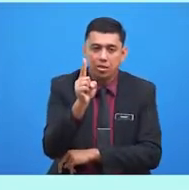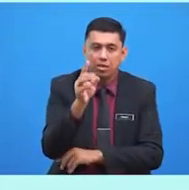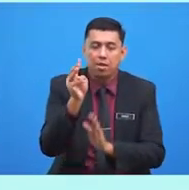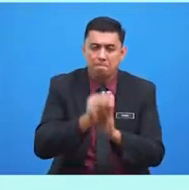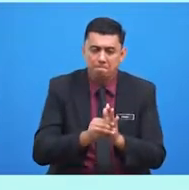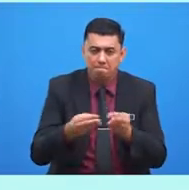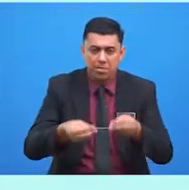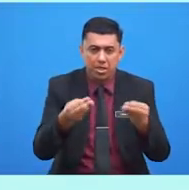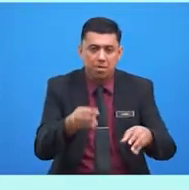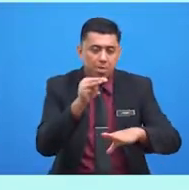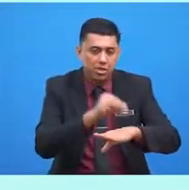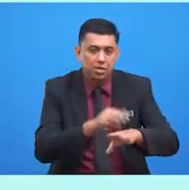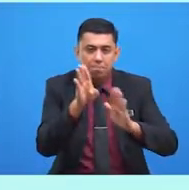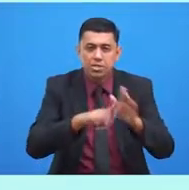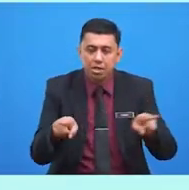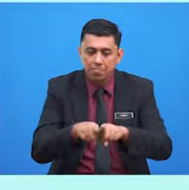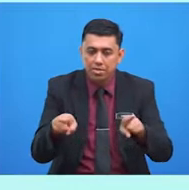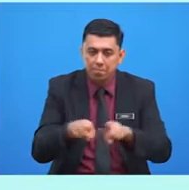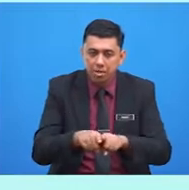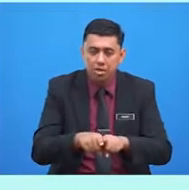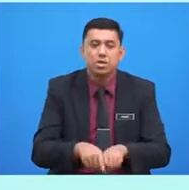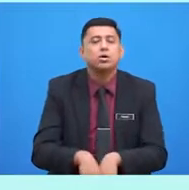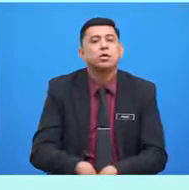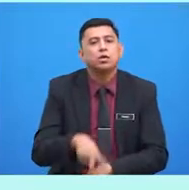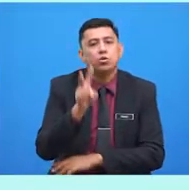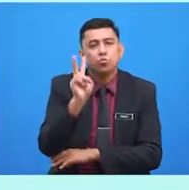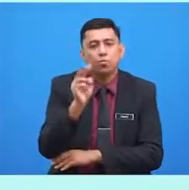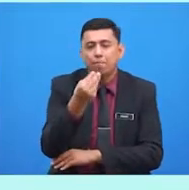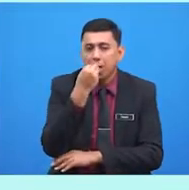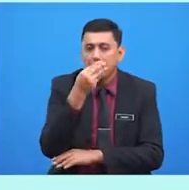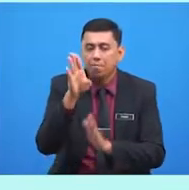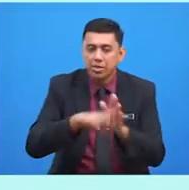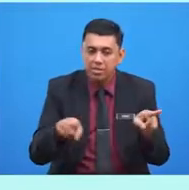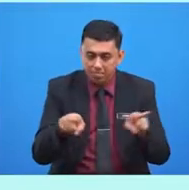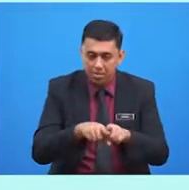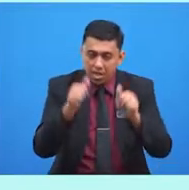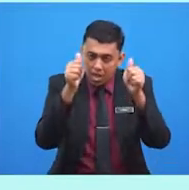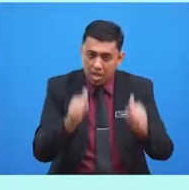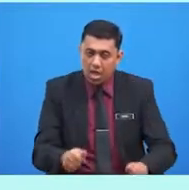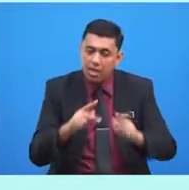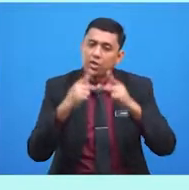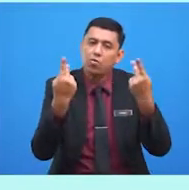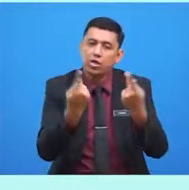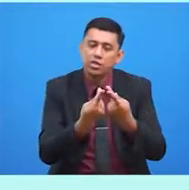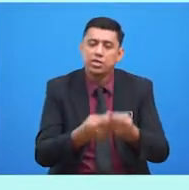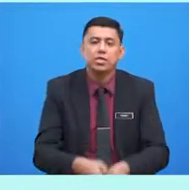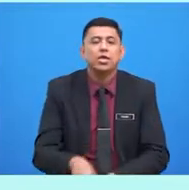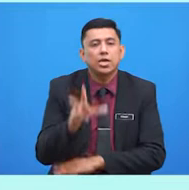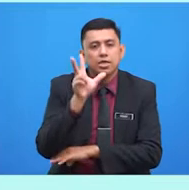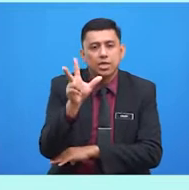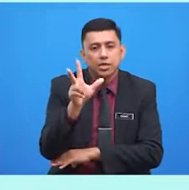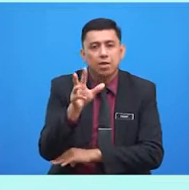meluangkan masa bersama-sama. Kedua, makan bersama ahli keluarga. Dan